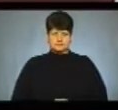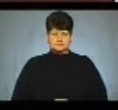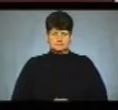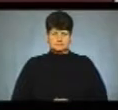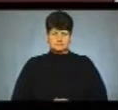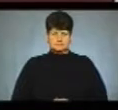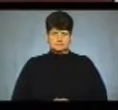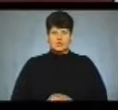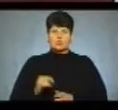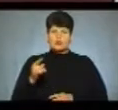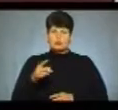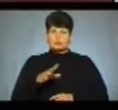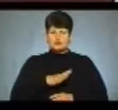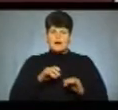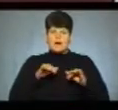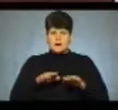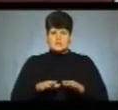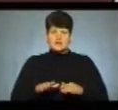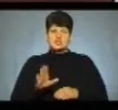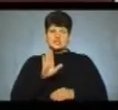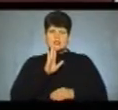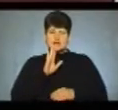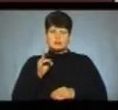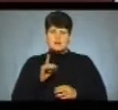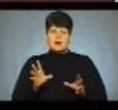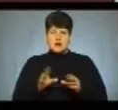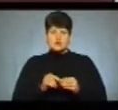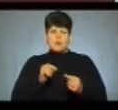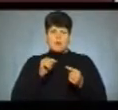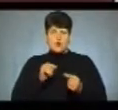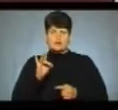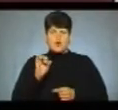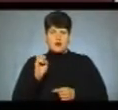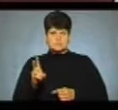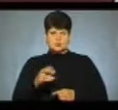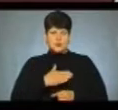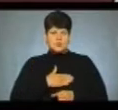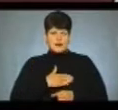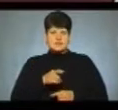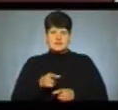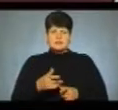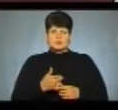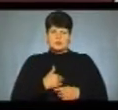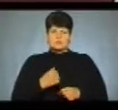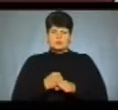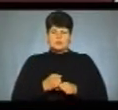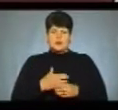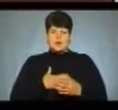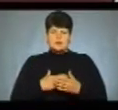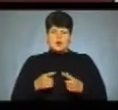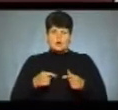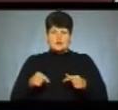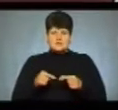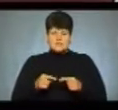У Тернополі відбулася акція «Жінки Тернопільщини разом проти раку грудей». Ініціювала її обласна громадська організація «Жінок